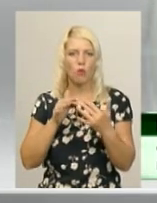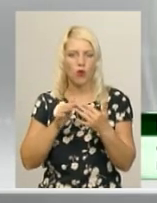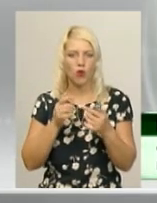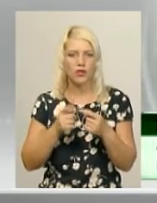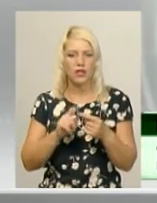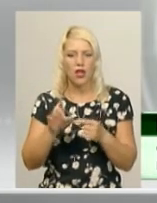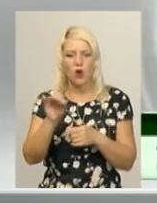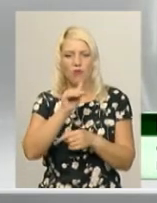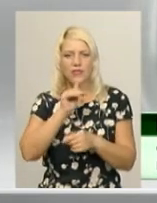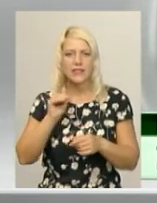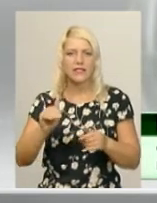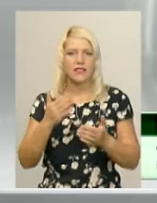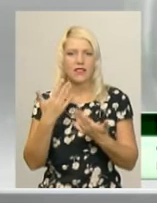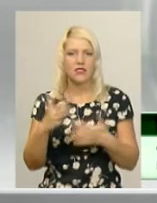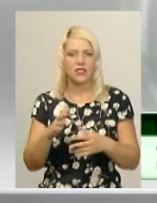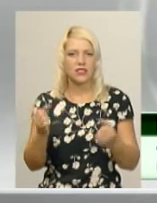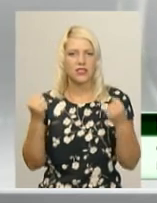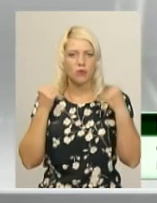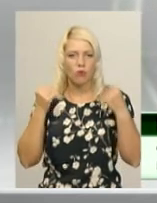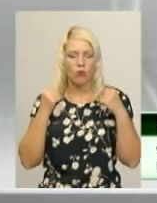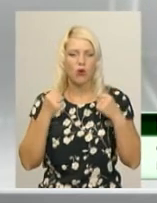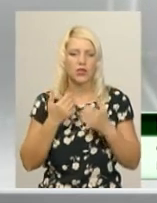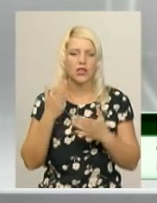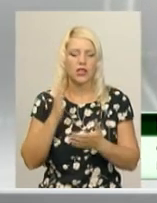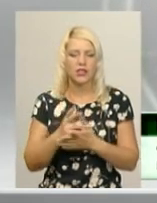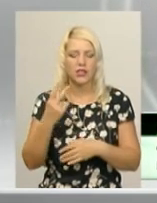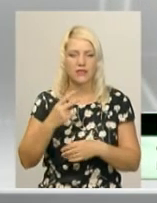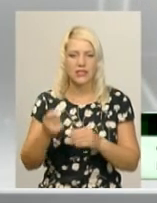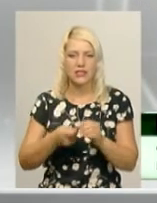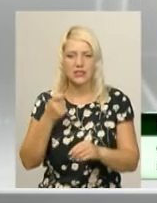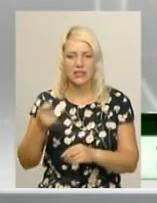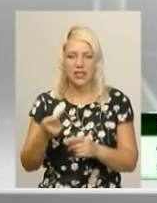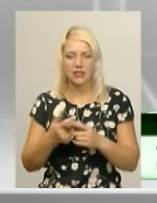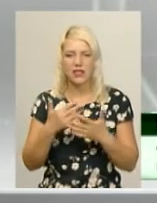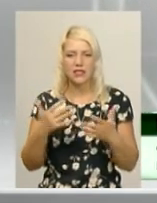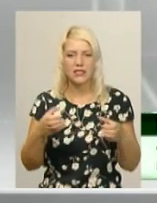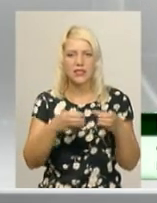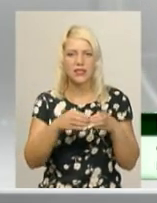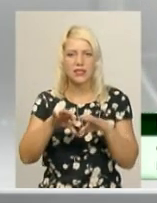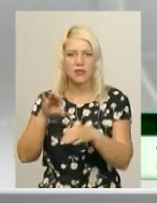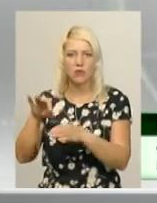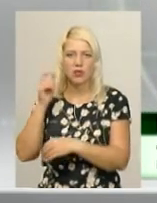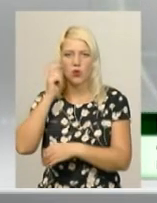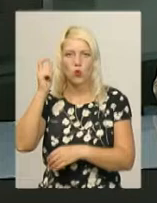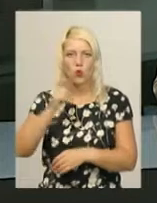визнаний вид спорту в Україні. На даний момент є в нас вже більше 20 заявок від різних бійців з різних куточків України.